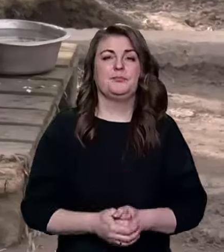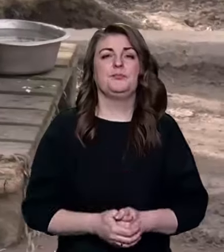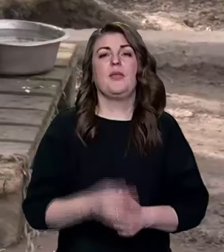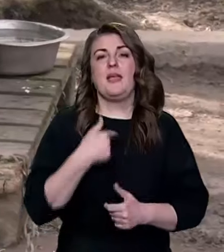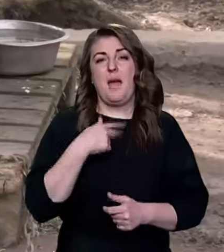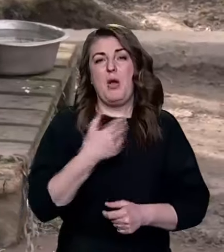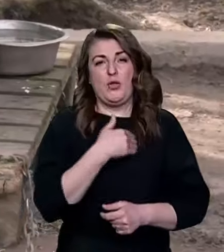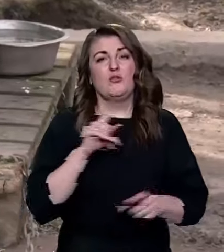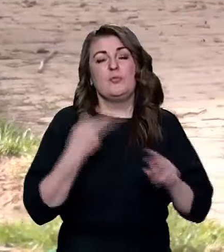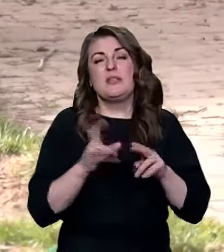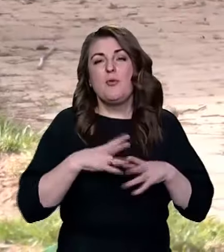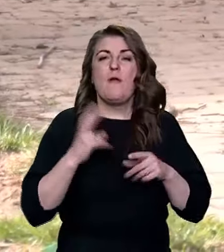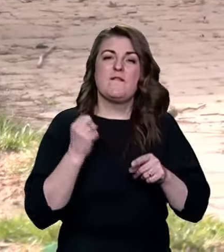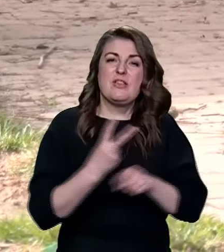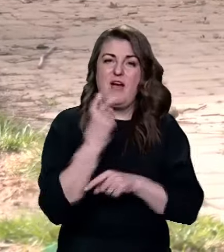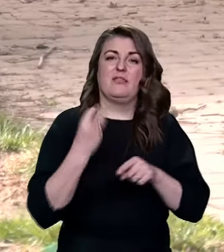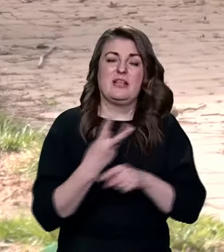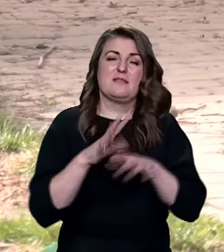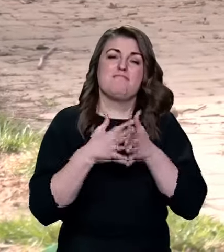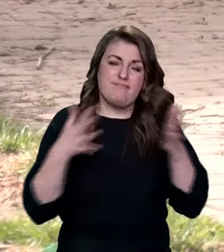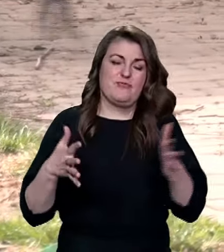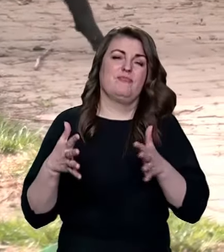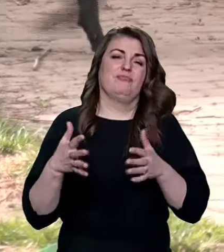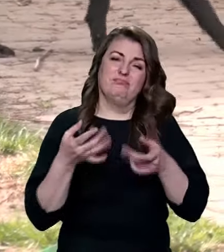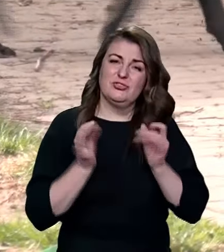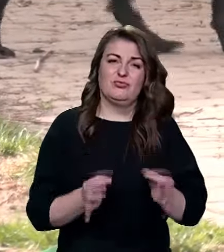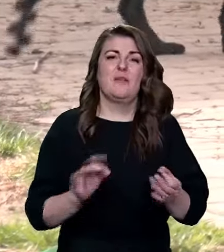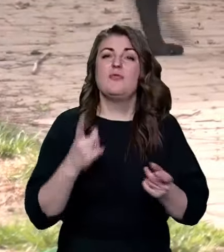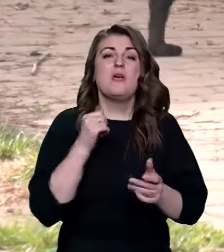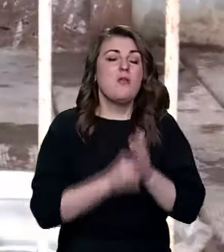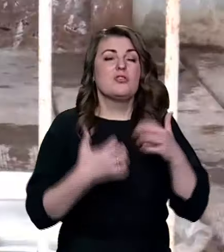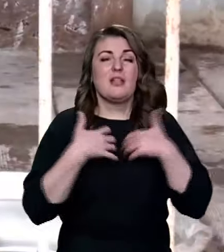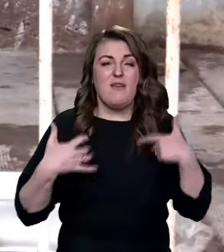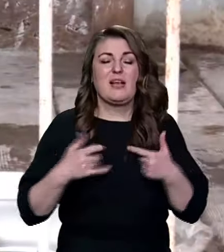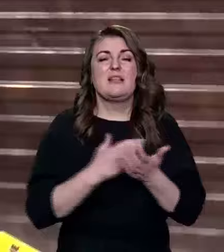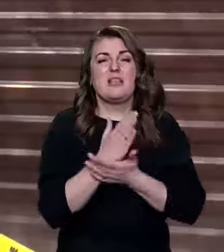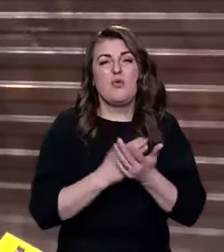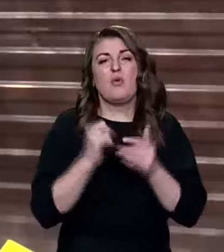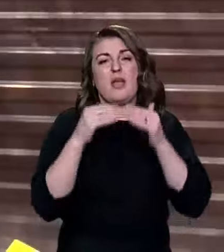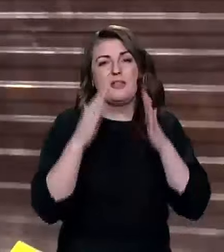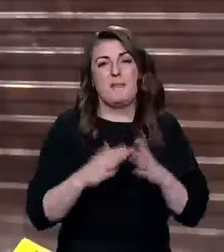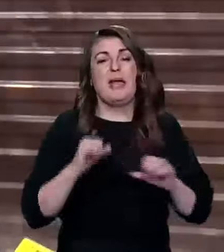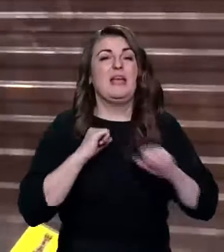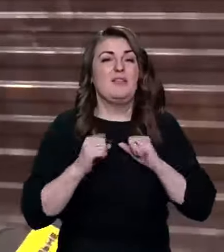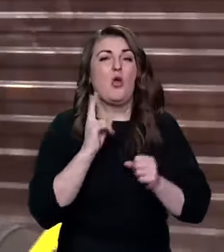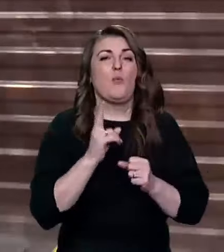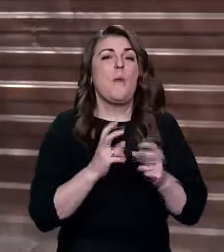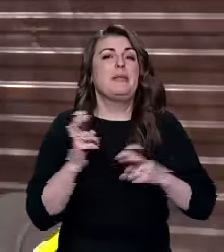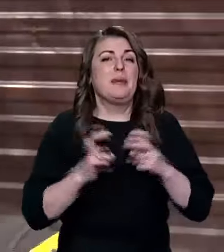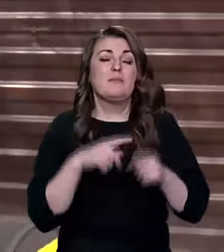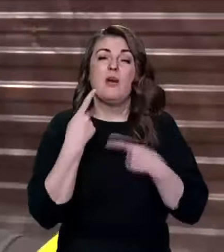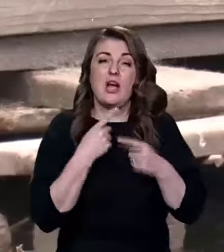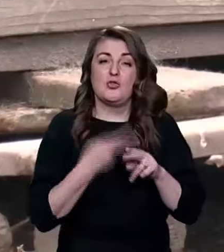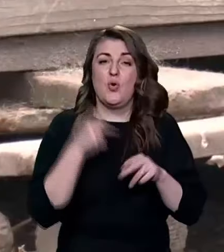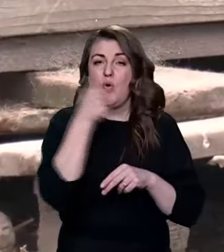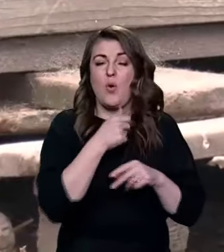Я би хотіла, щоб це було в 2-3 рази більше, звичайно, тому що кожна тваринка заслуговує на дім. Керівниця комунального підприємства каже,